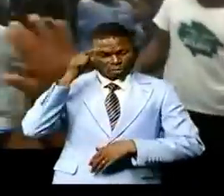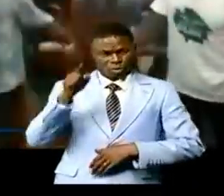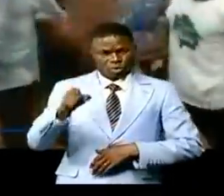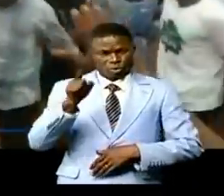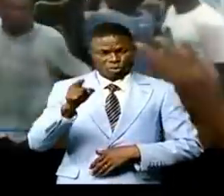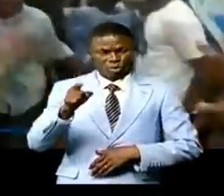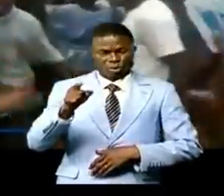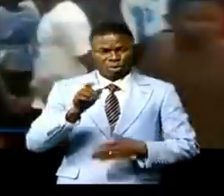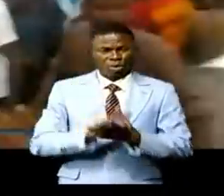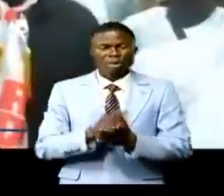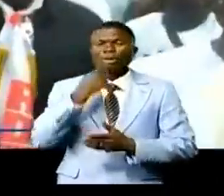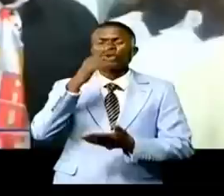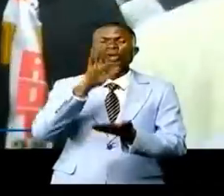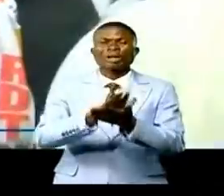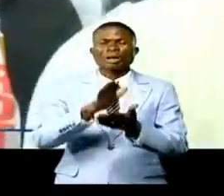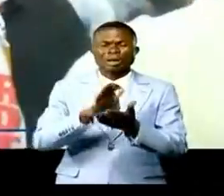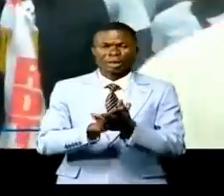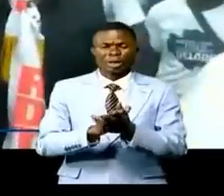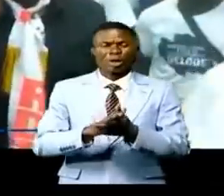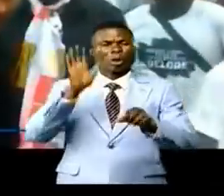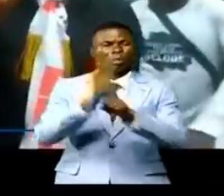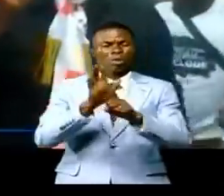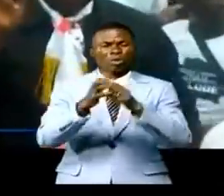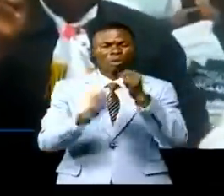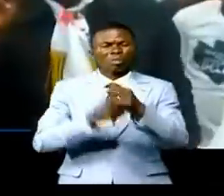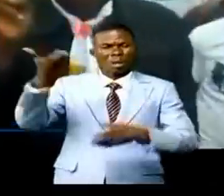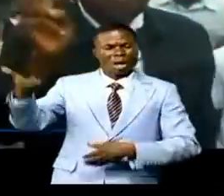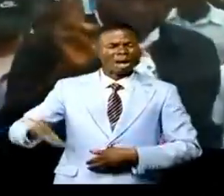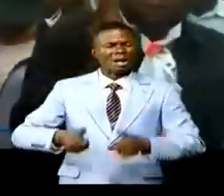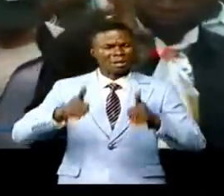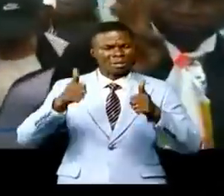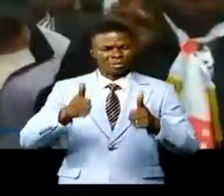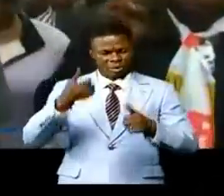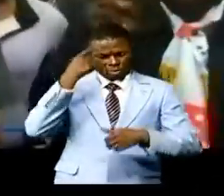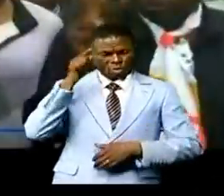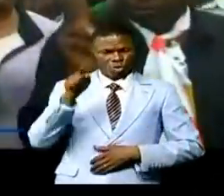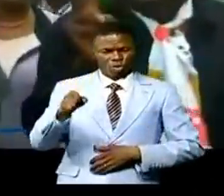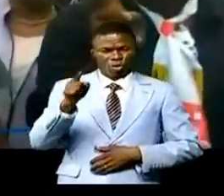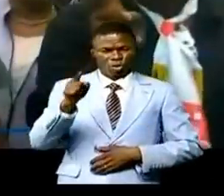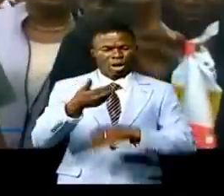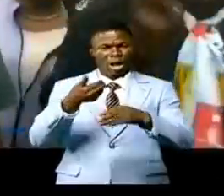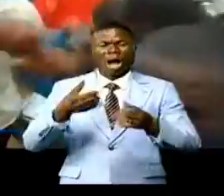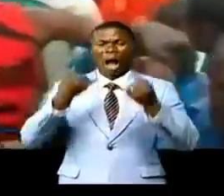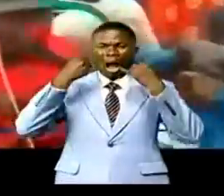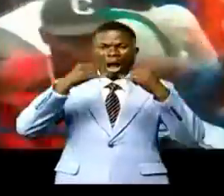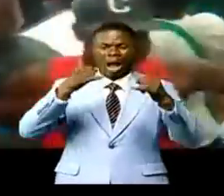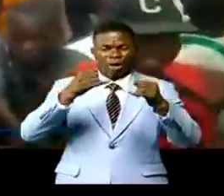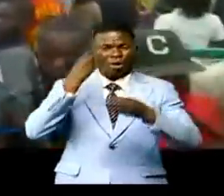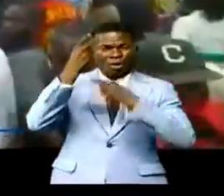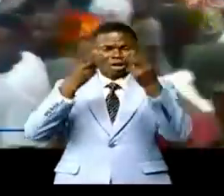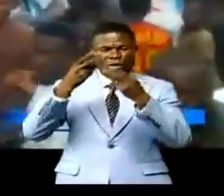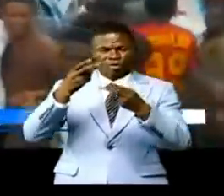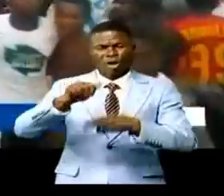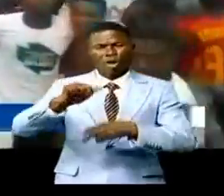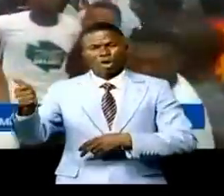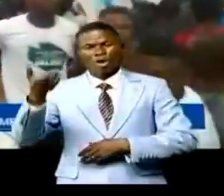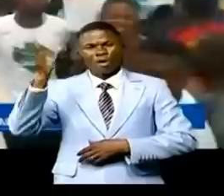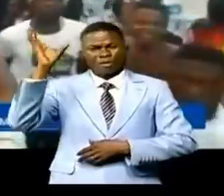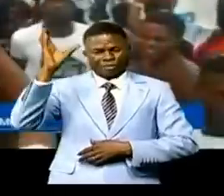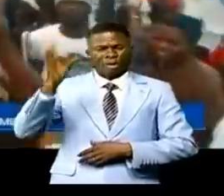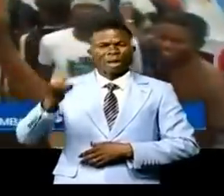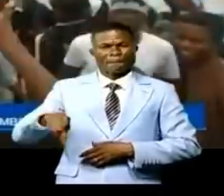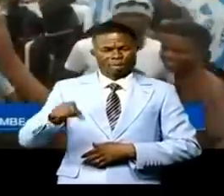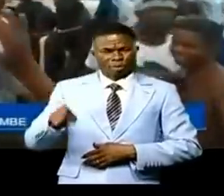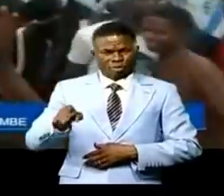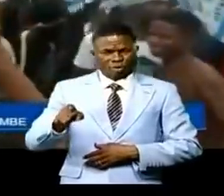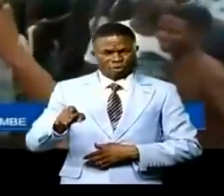terrain de remercier l'Auguste Assemblée pour l'accueil délirant lui réservé avant d'annoncer sa tournée à travers quelques entités de la province